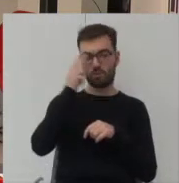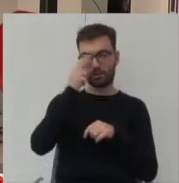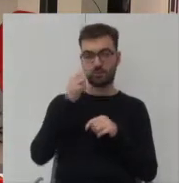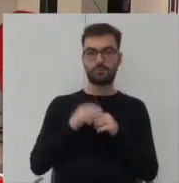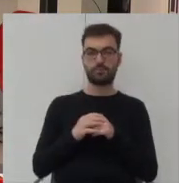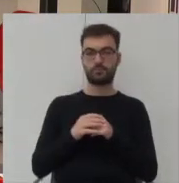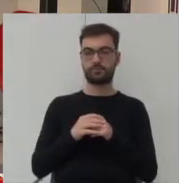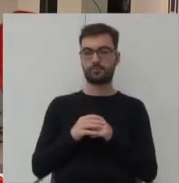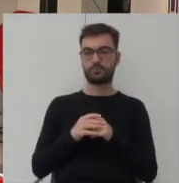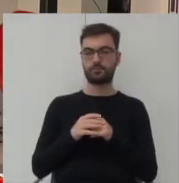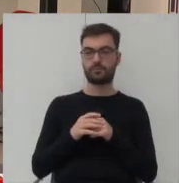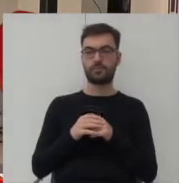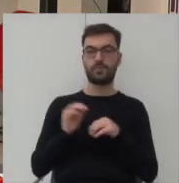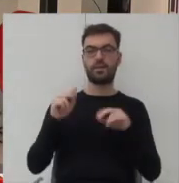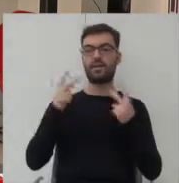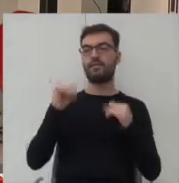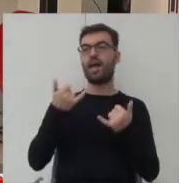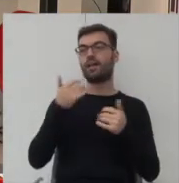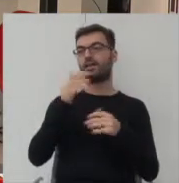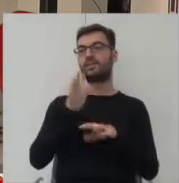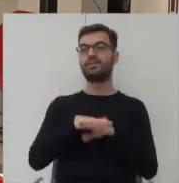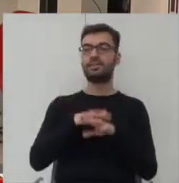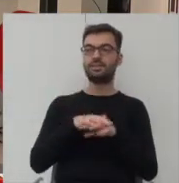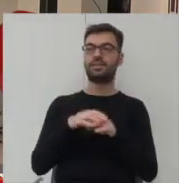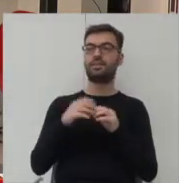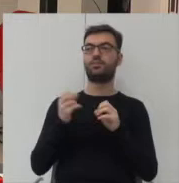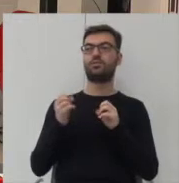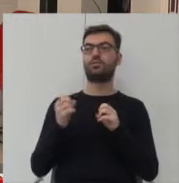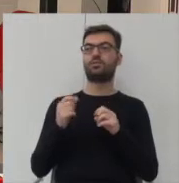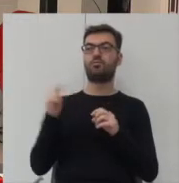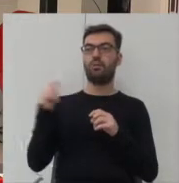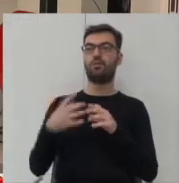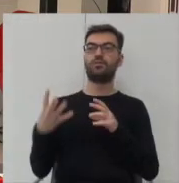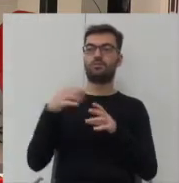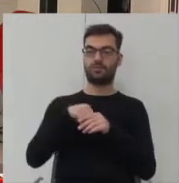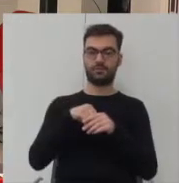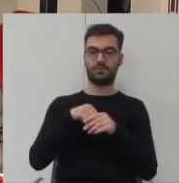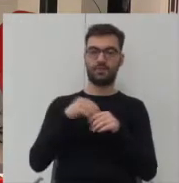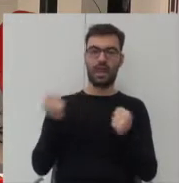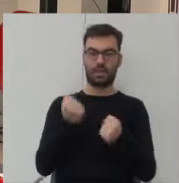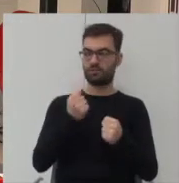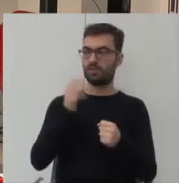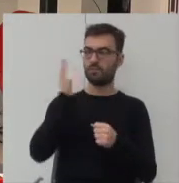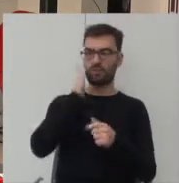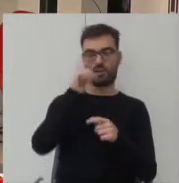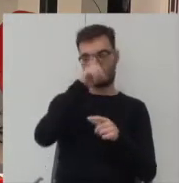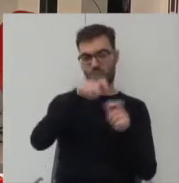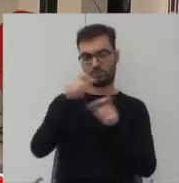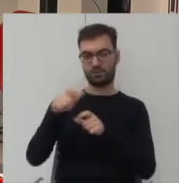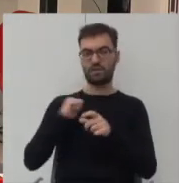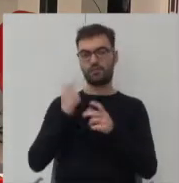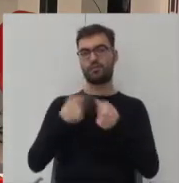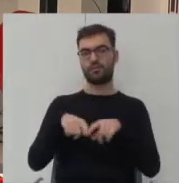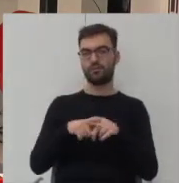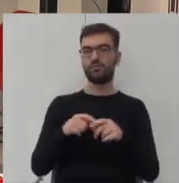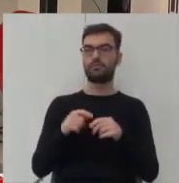które bez względu na system i metodę angażować ma przyszłych mieszkańców w realizację